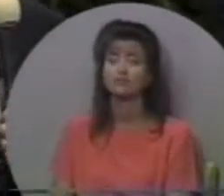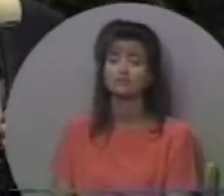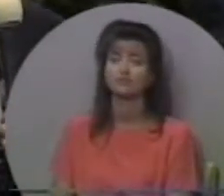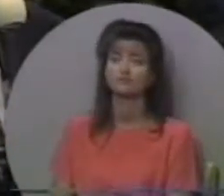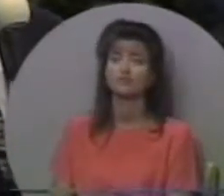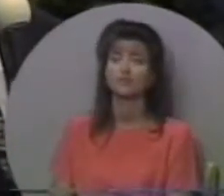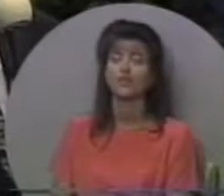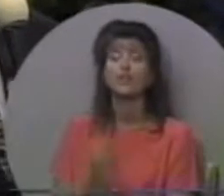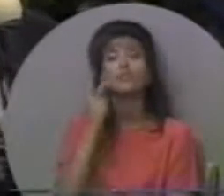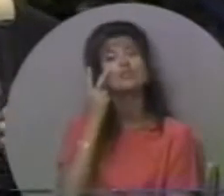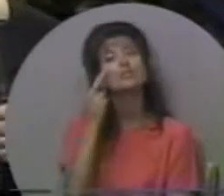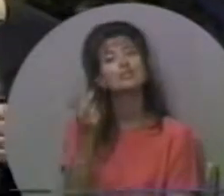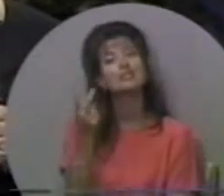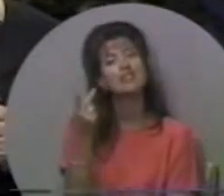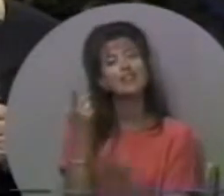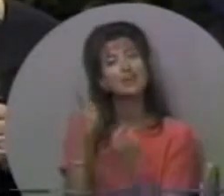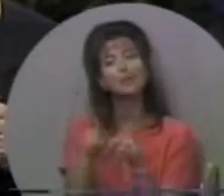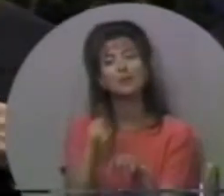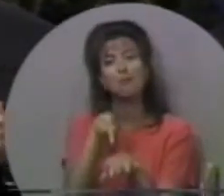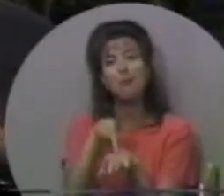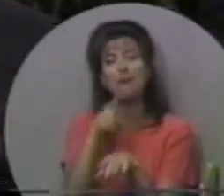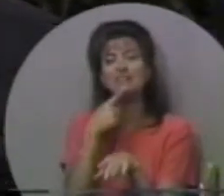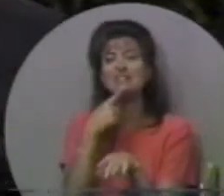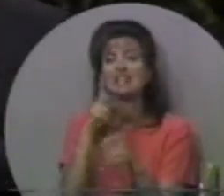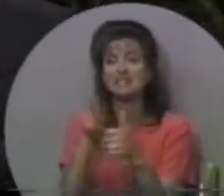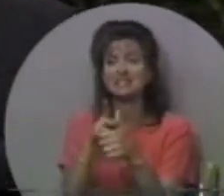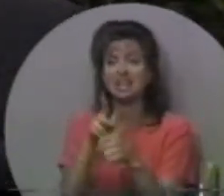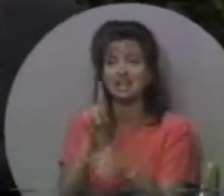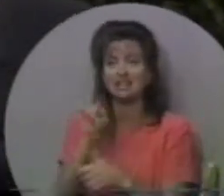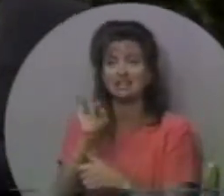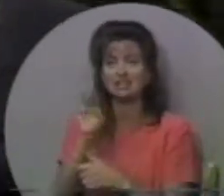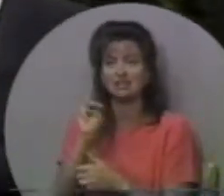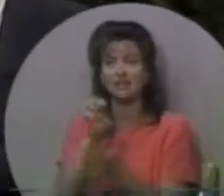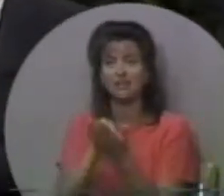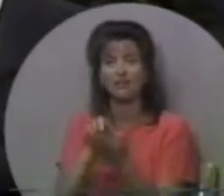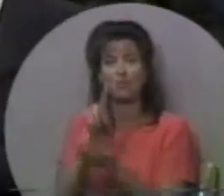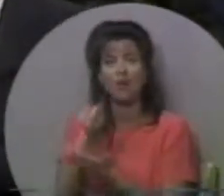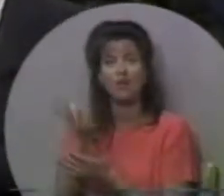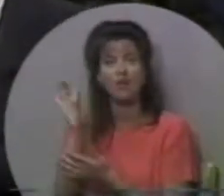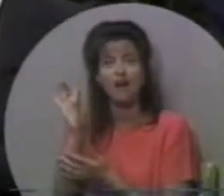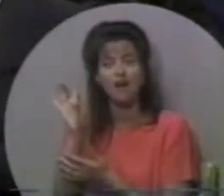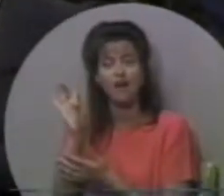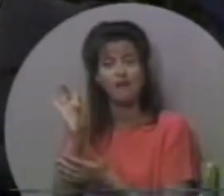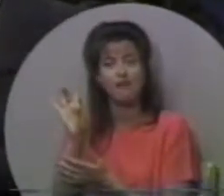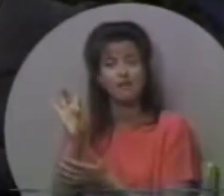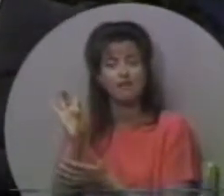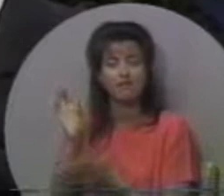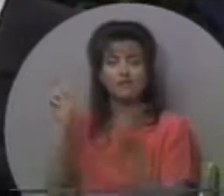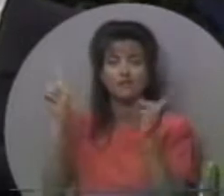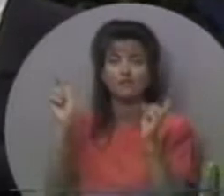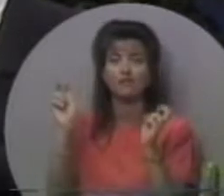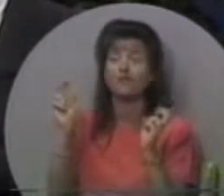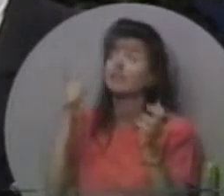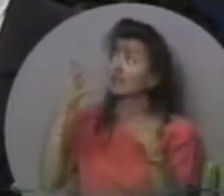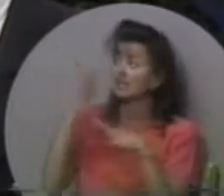Ви бачите, коли людина сказала в 2 Тимофія 1.9, хто